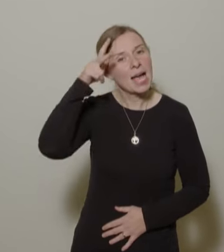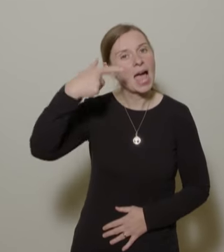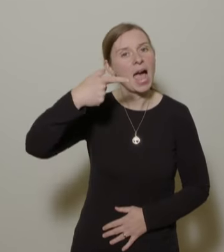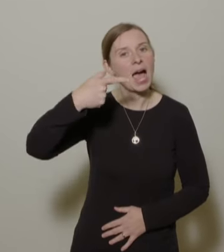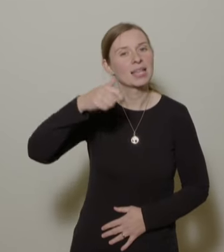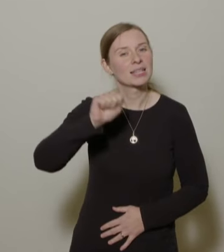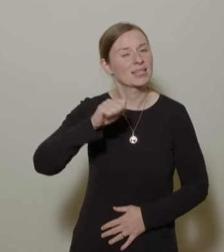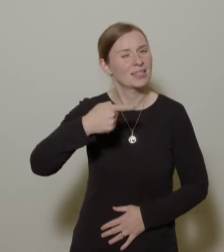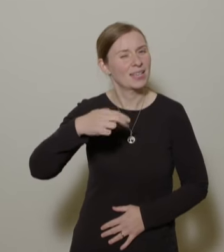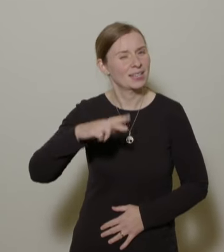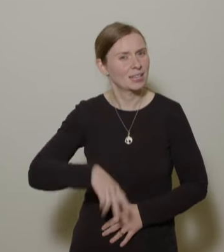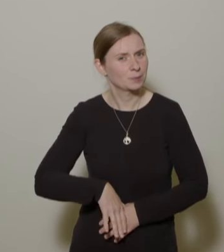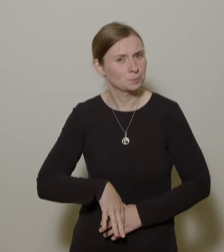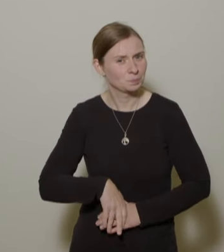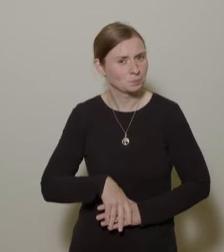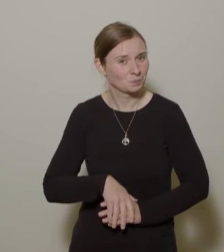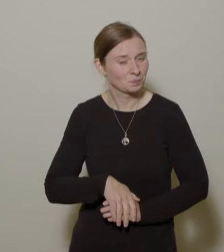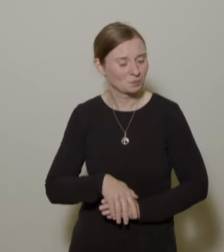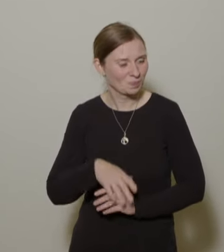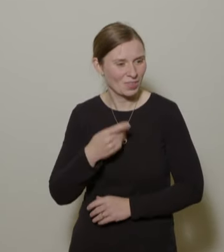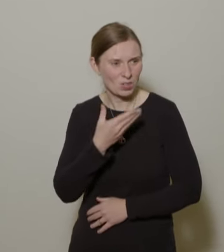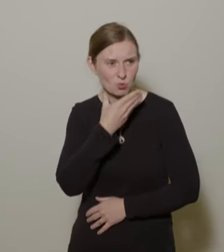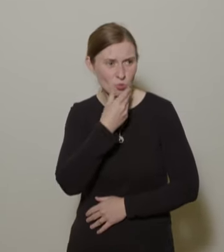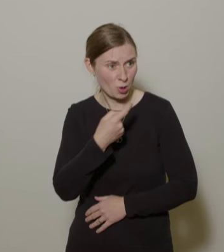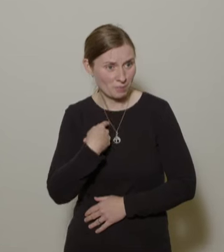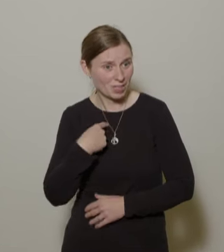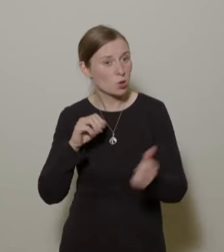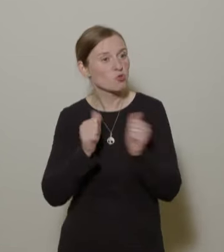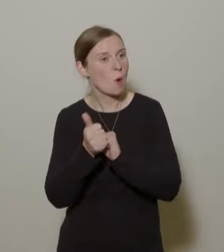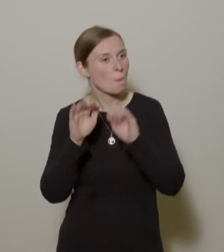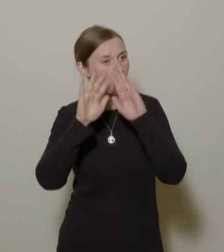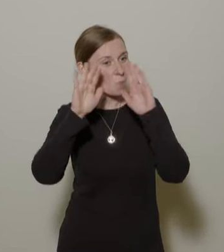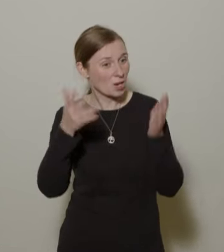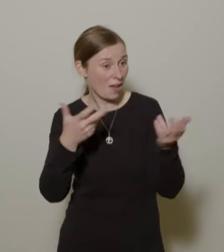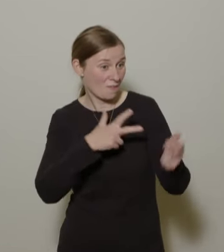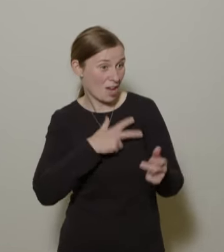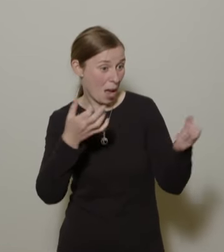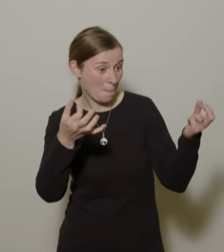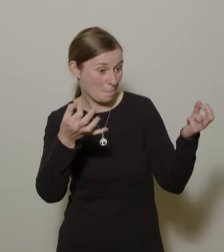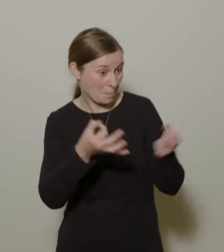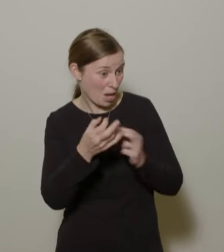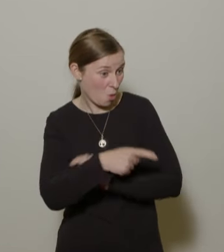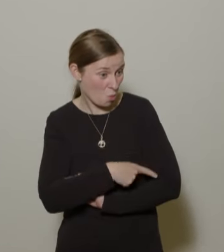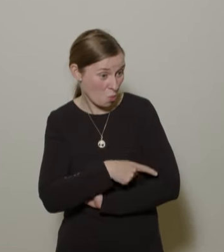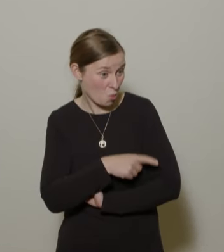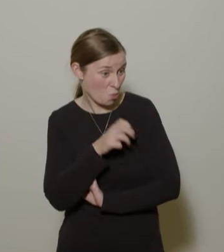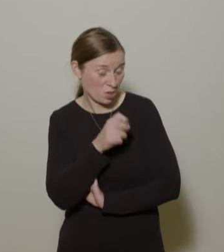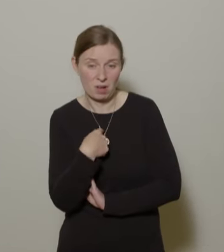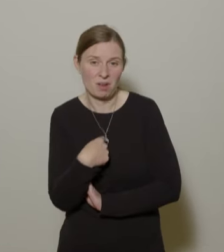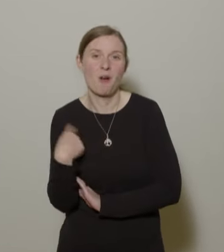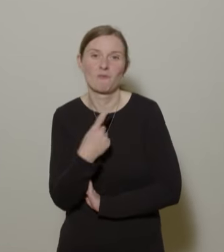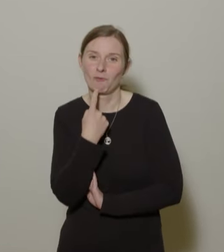es ist schön, dass Sie sagen, naja, wenn Turnhallen gebraucht werden, dann sagen wir aber wenigstens, wir sind da nicht für.